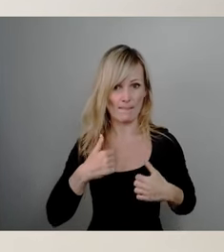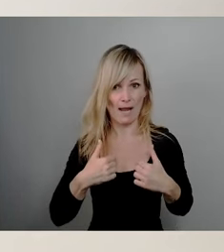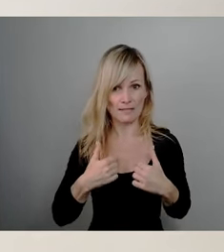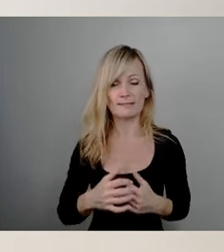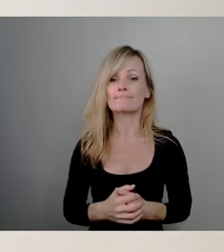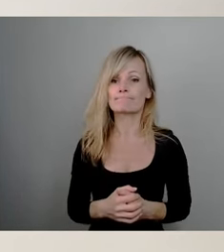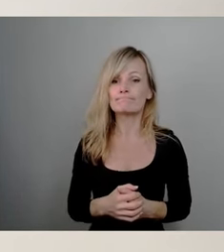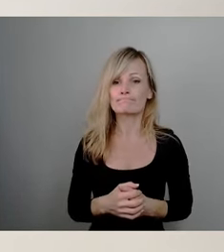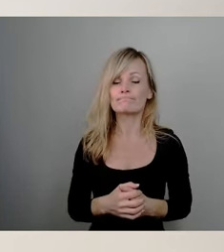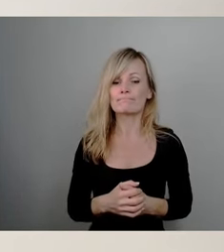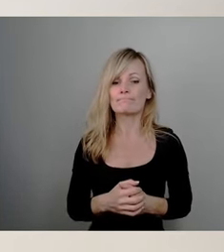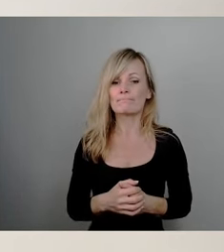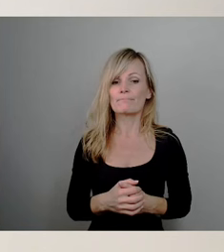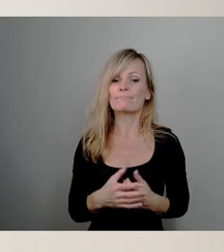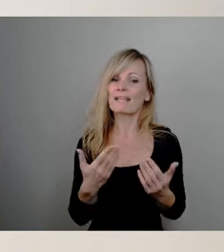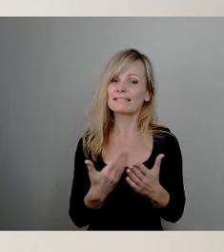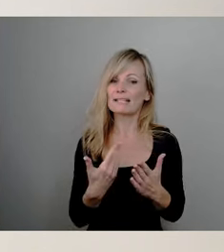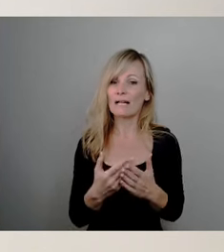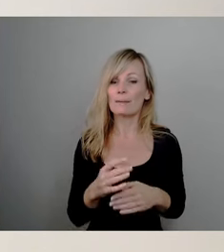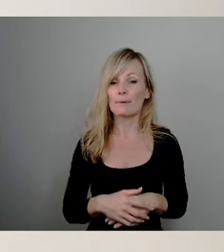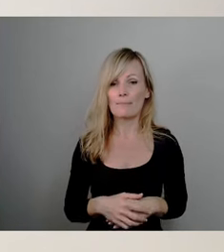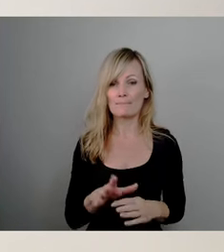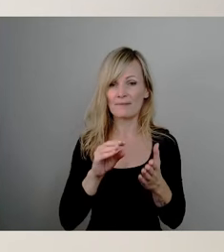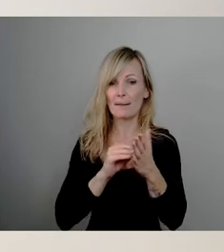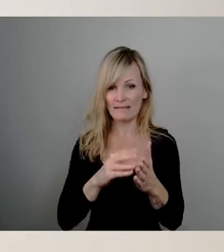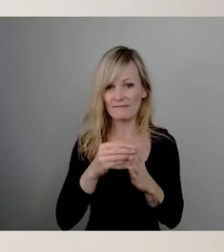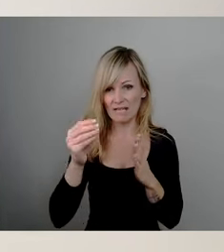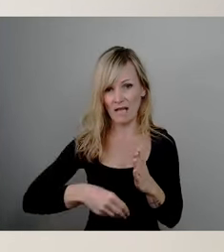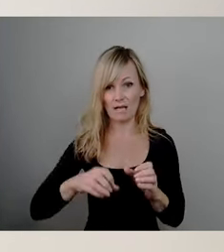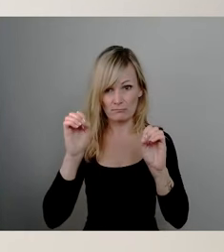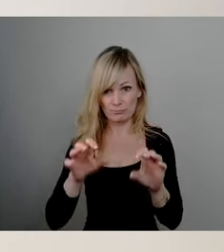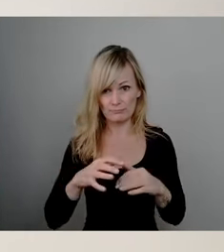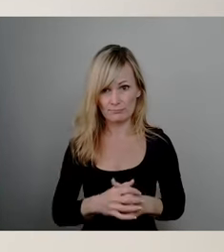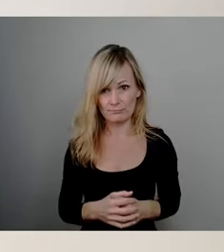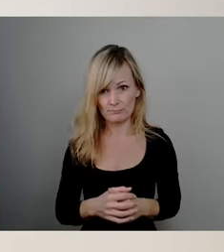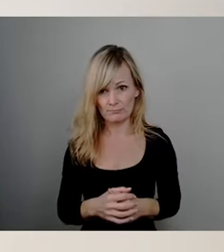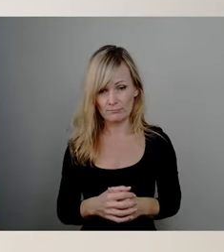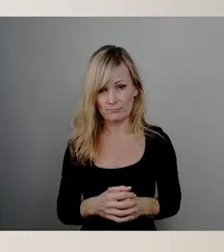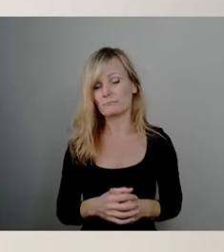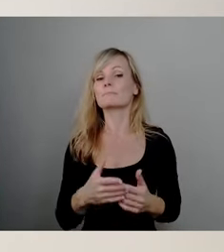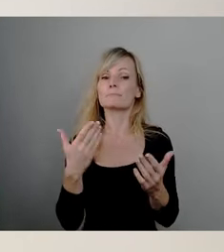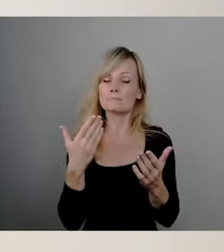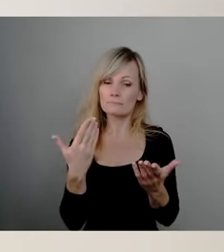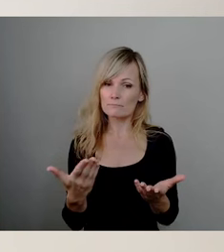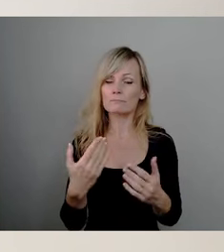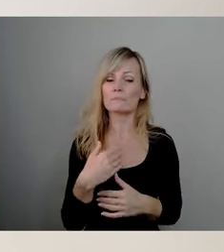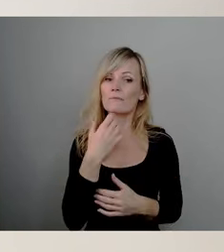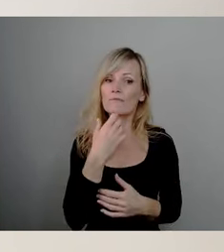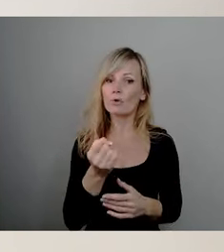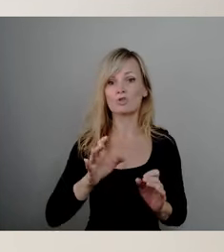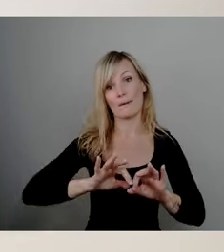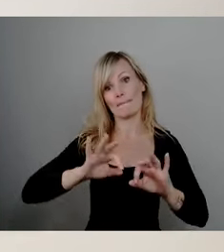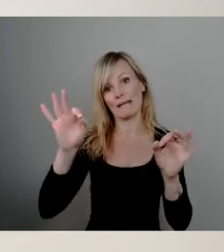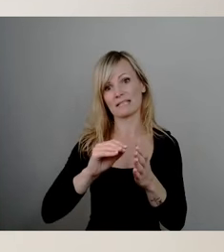Mietvertrag gekündigt haben, dass wir zum einen deutlich bessere Mietkonditionen haben wollen für die nächsten